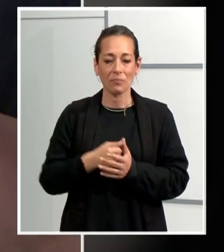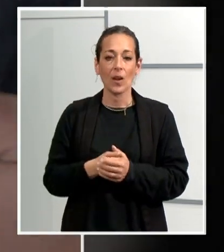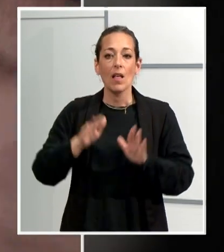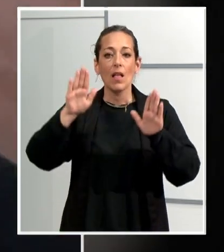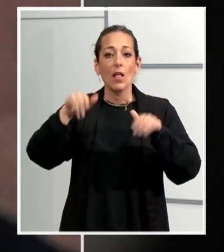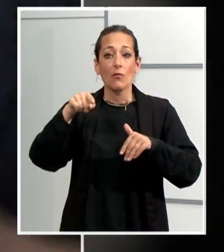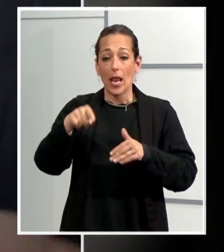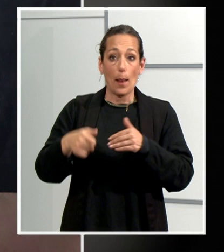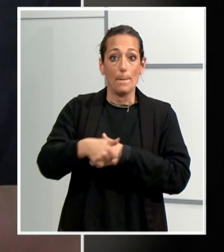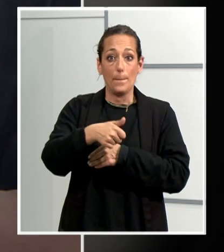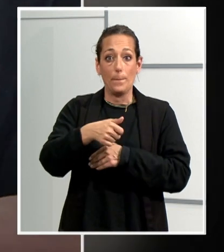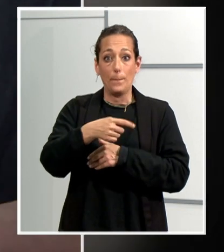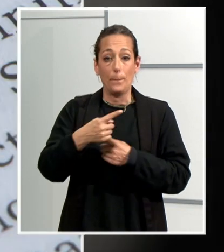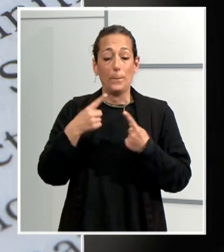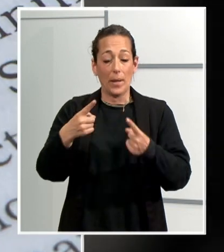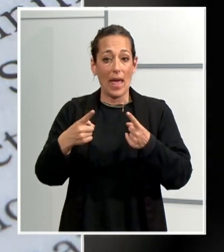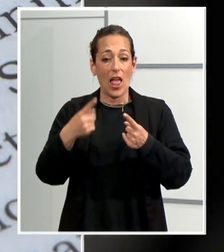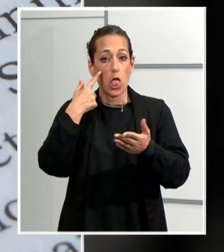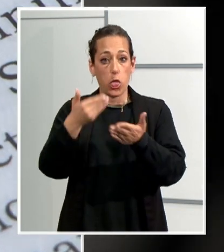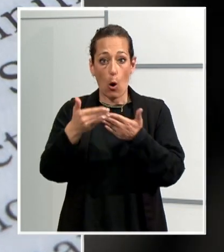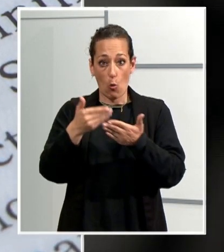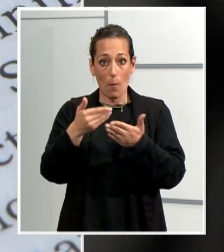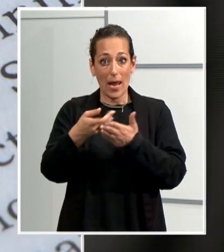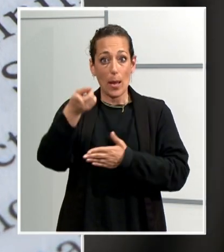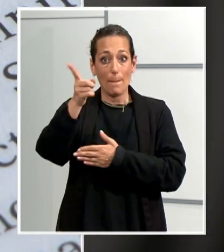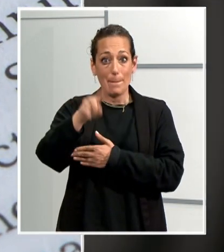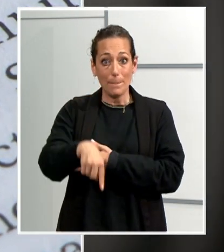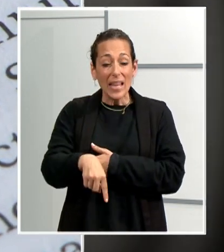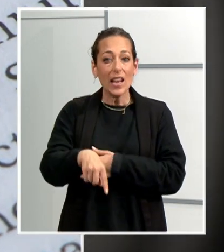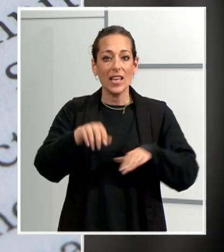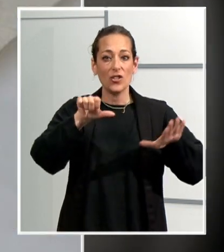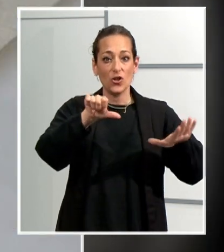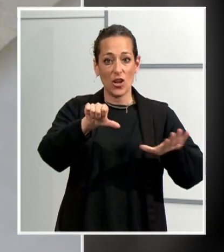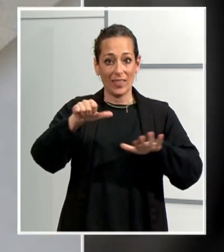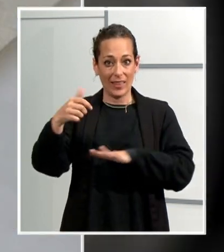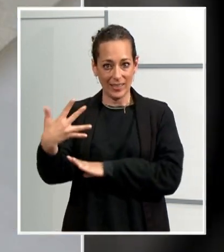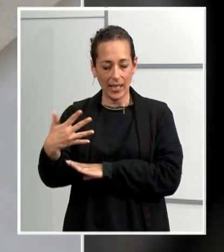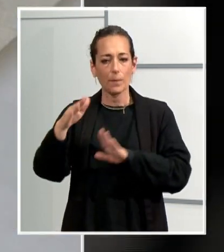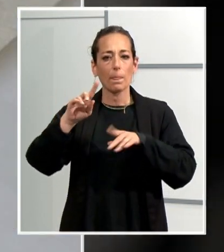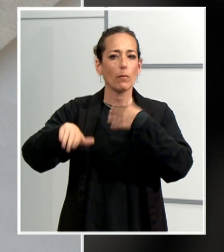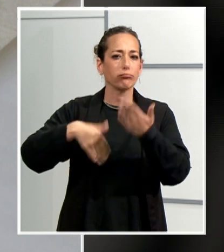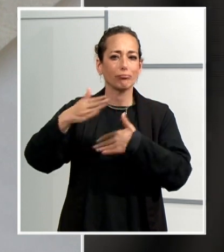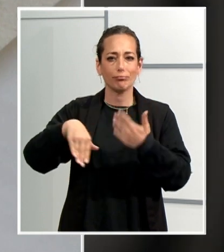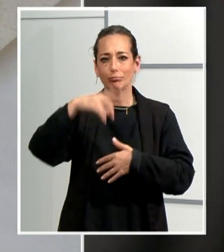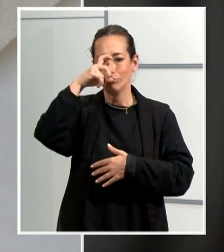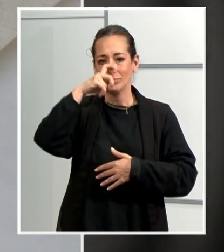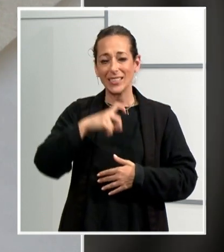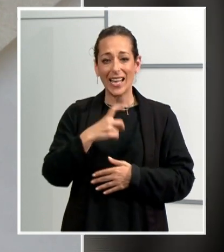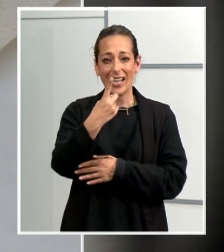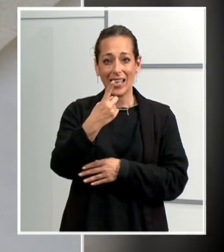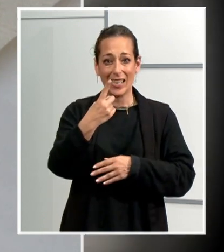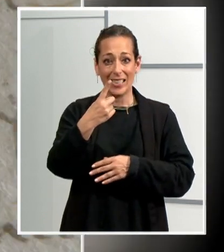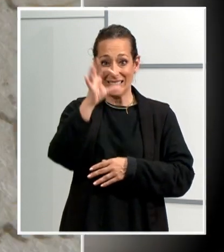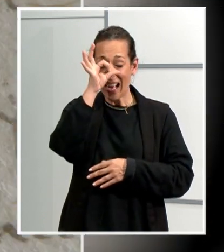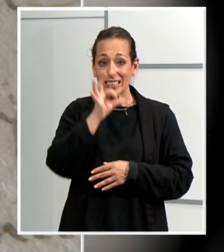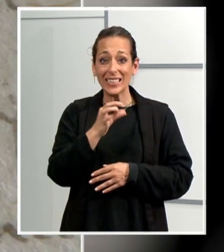amb C trencada és del 1065 del senyor de la vila Bernat Amat. Al segle XIV, el batlle Romeu Cardona també ho escrivia així,